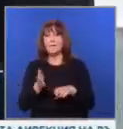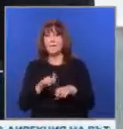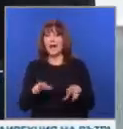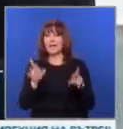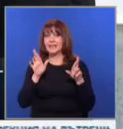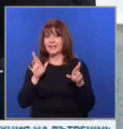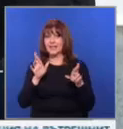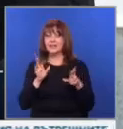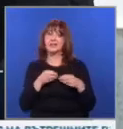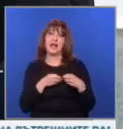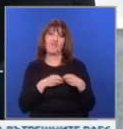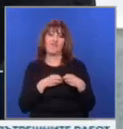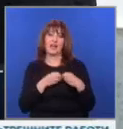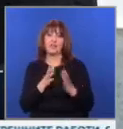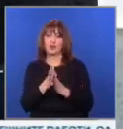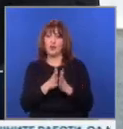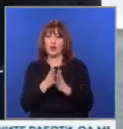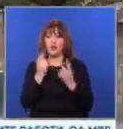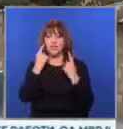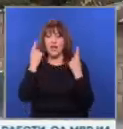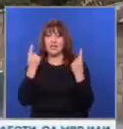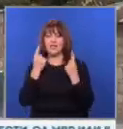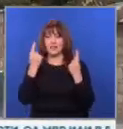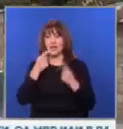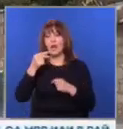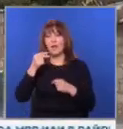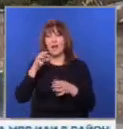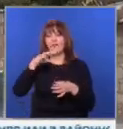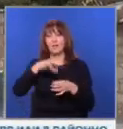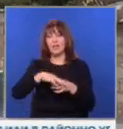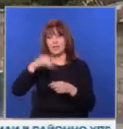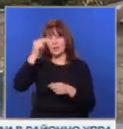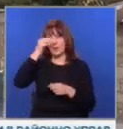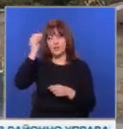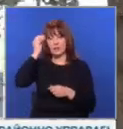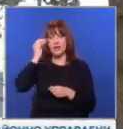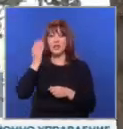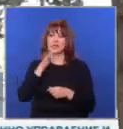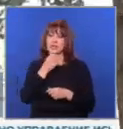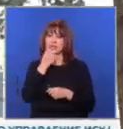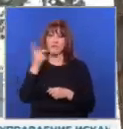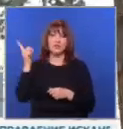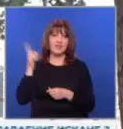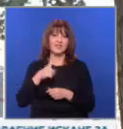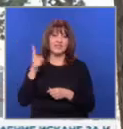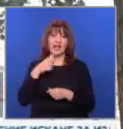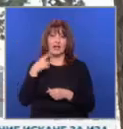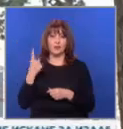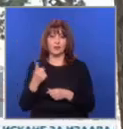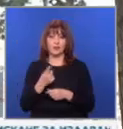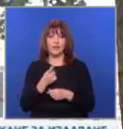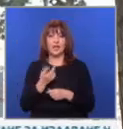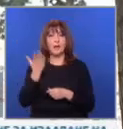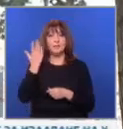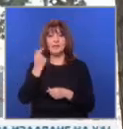кара местните да вярват, че инициативата на фундация Българска памет ще се случва всяка година. Профилактичните преглед започнаха миналата